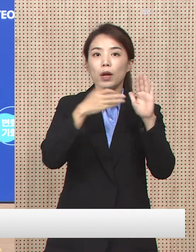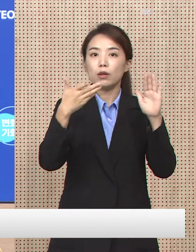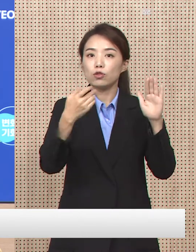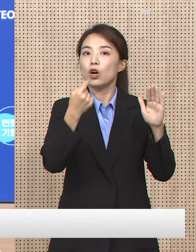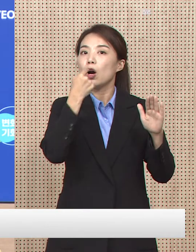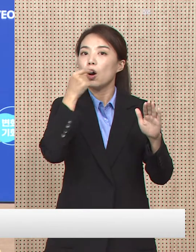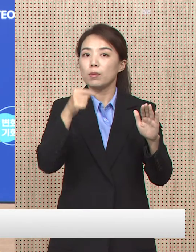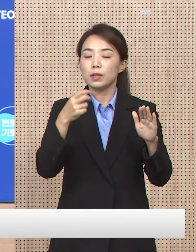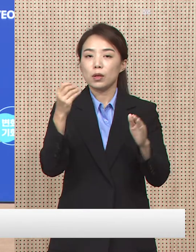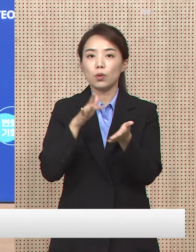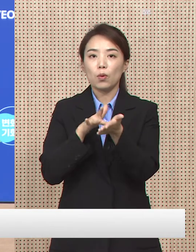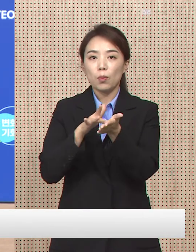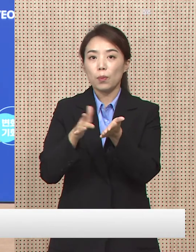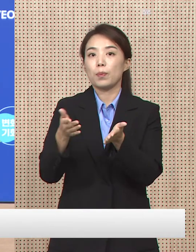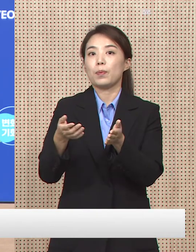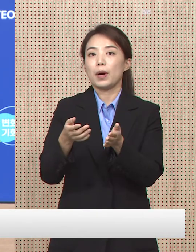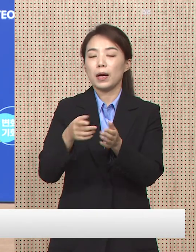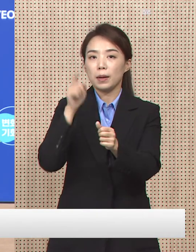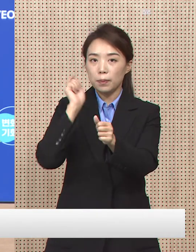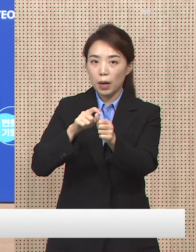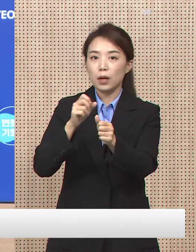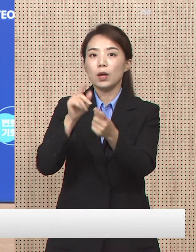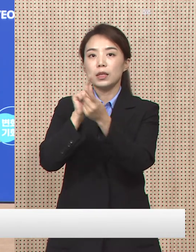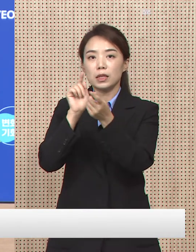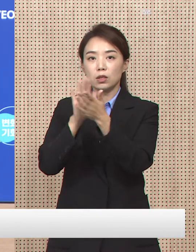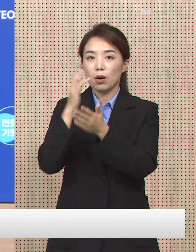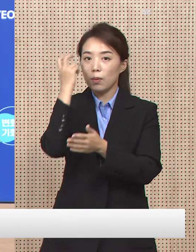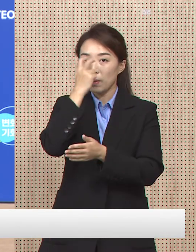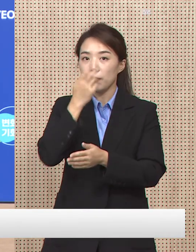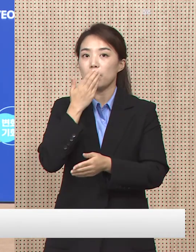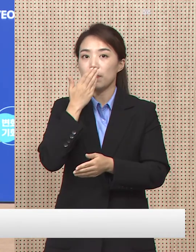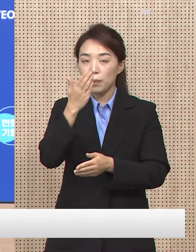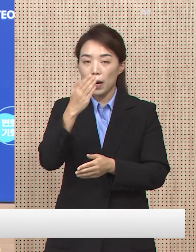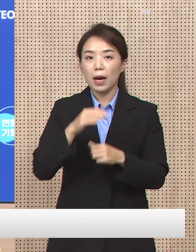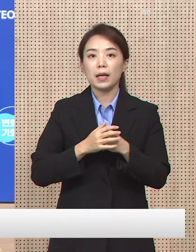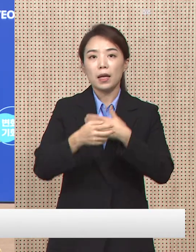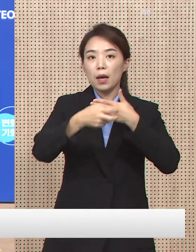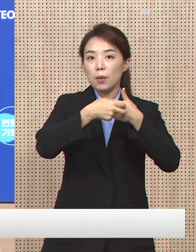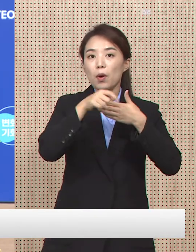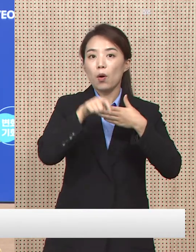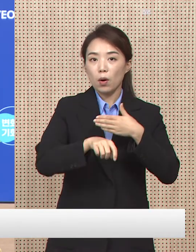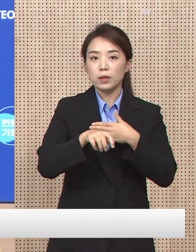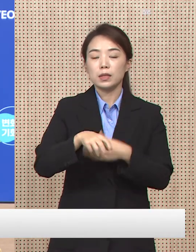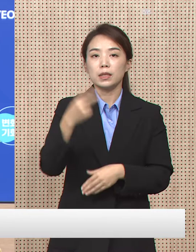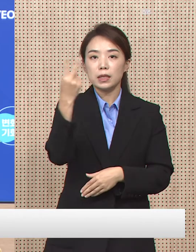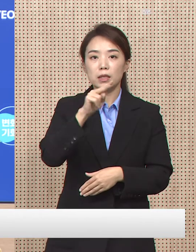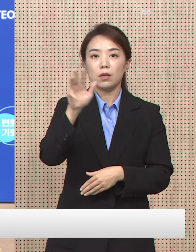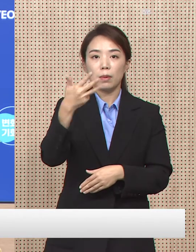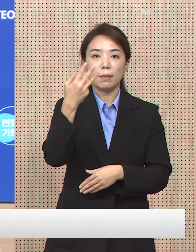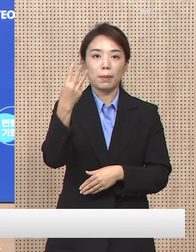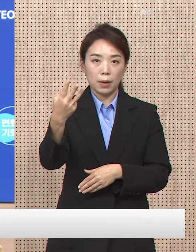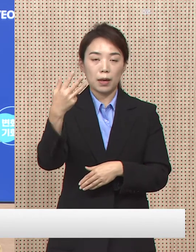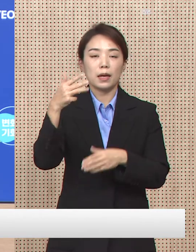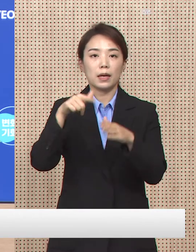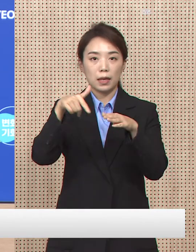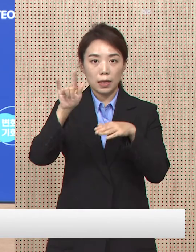먹는치료제 처방, 확진자 대면 진료가 모두 가능한 원스톱 진료기관은 2,308개소입니다.